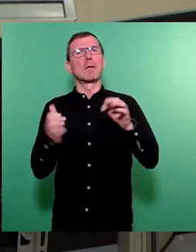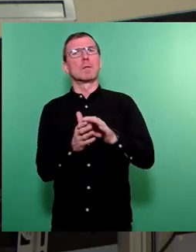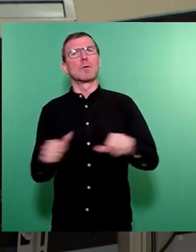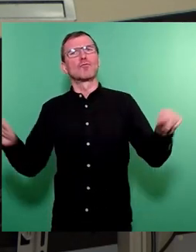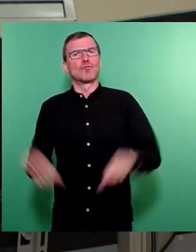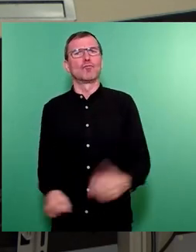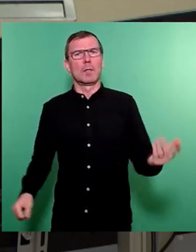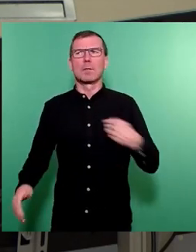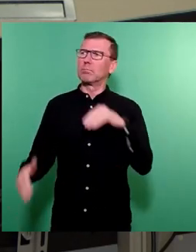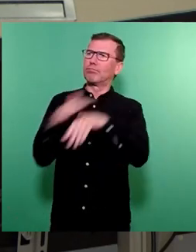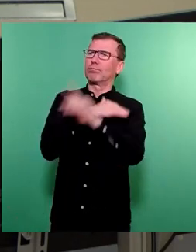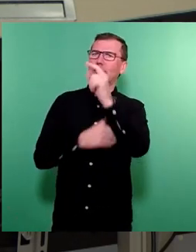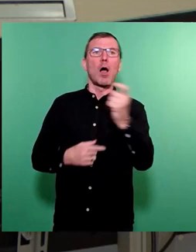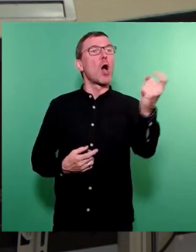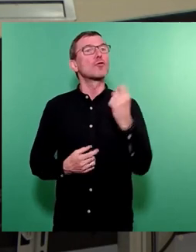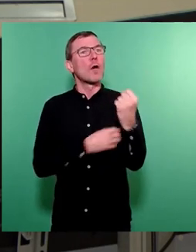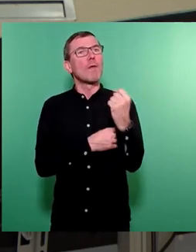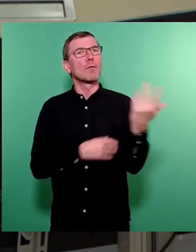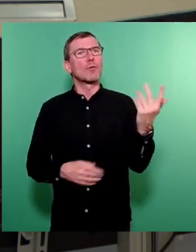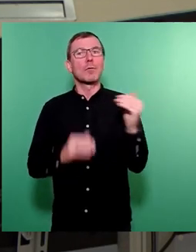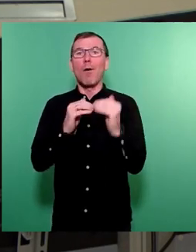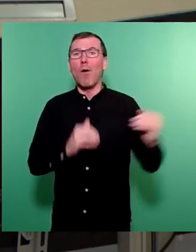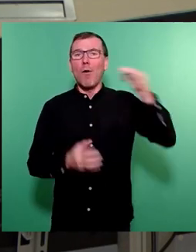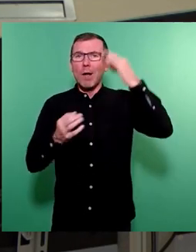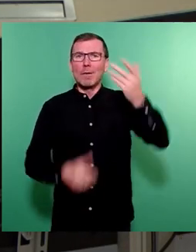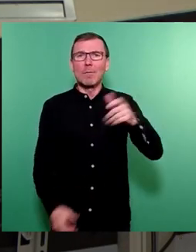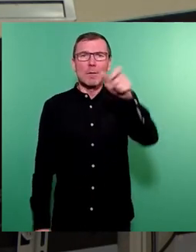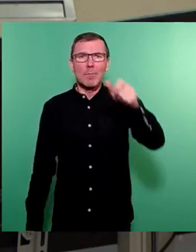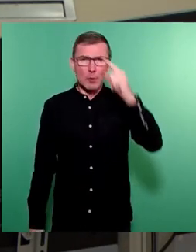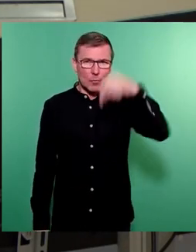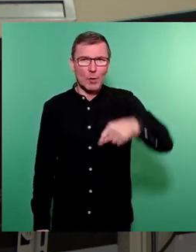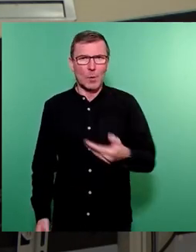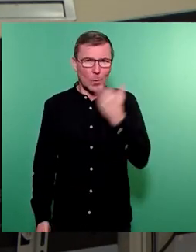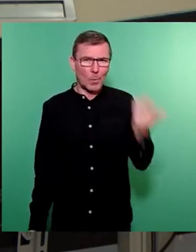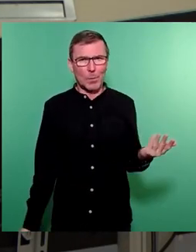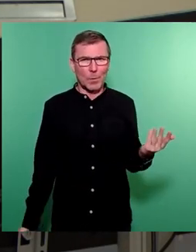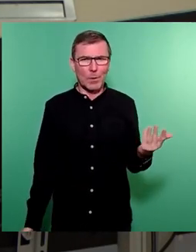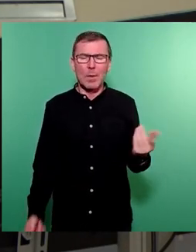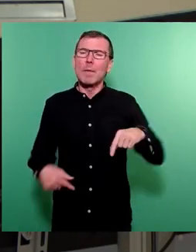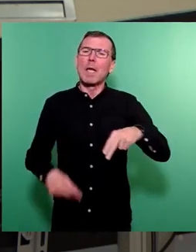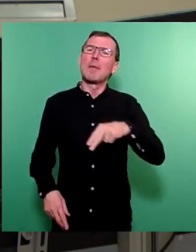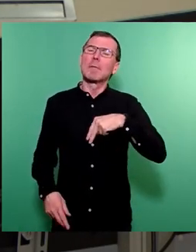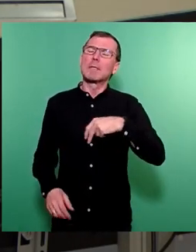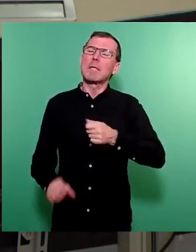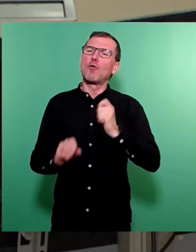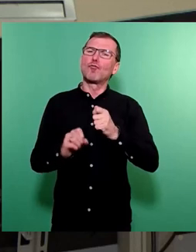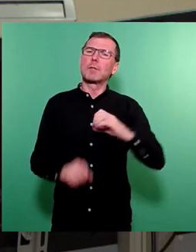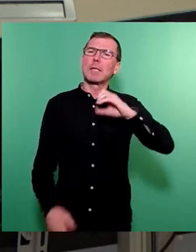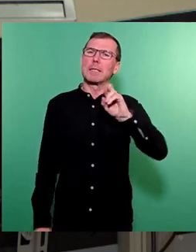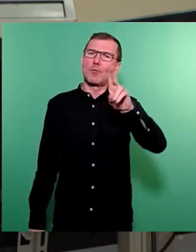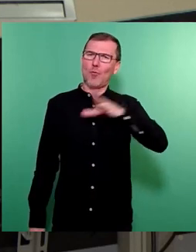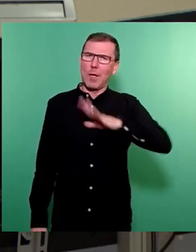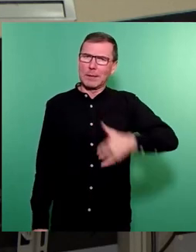nicht eine Zuwanderung von sehr hochqualifizierten Menschen nach Deutschland. Selbst der Minister Schuster von der CDU hier in Sachsen